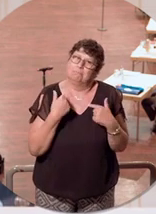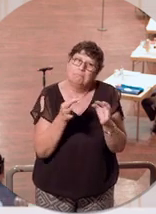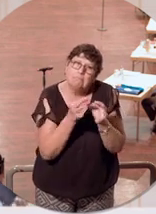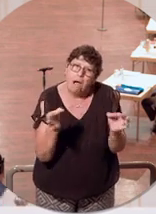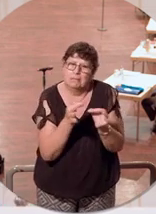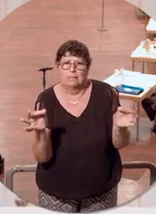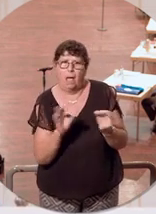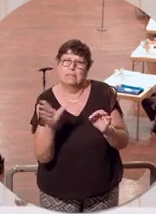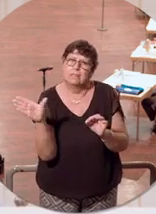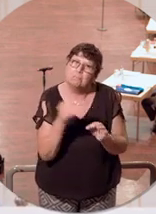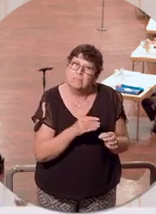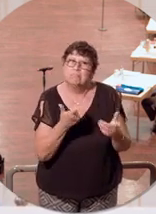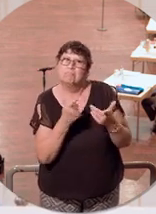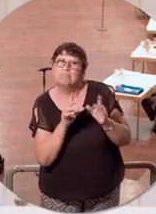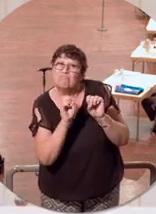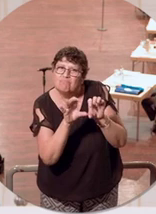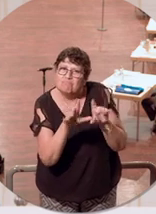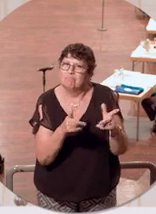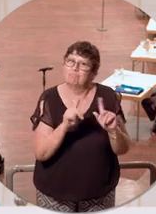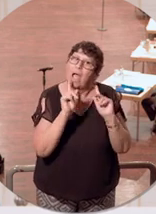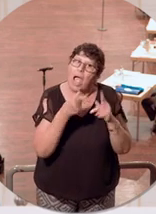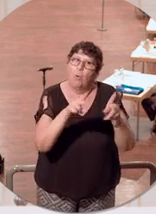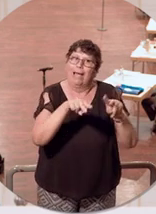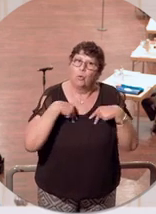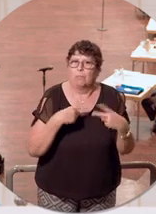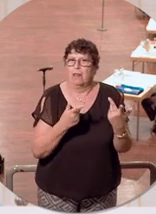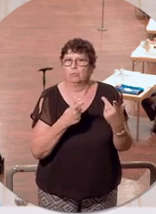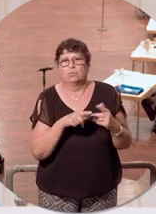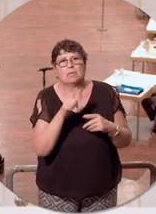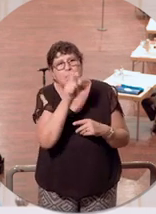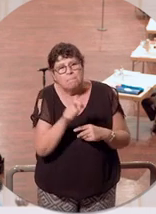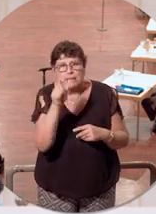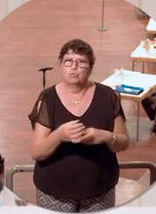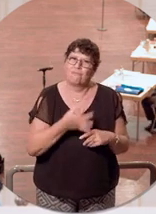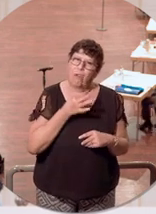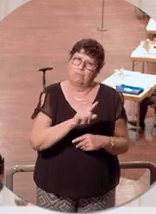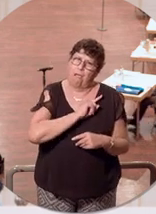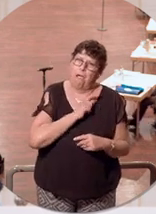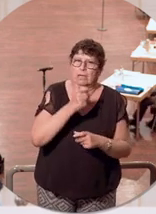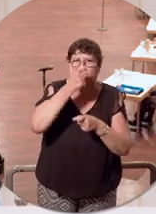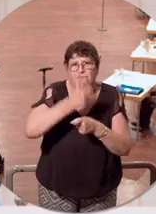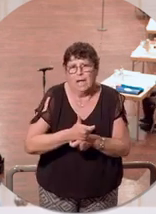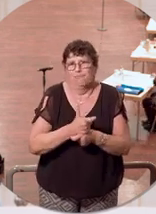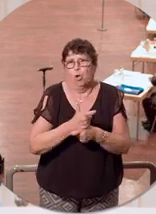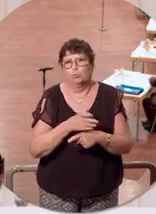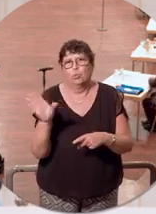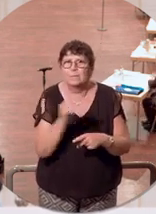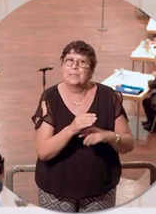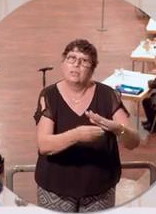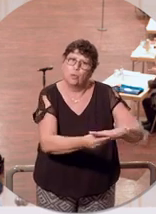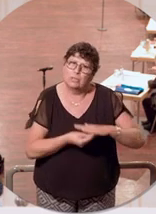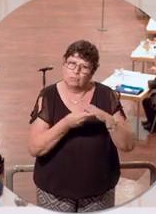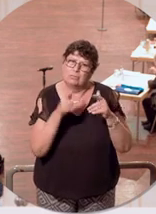mitzunehmen. Und das ist auch die Rückmeldung, die wir bekommen. Menschen wollen in Eigenverantwortung mit dazu beitragen,